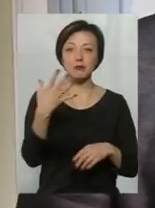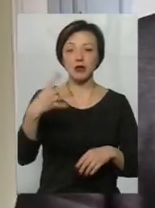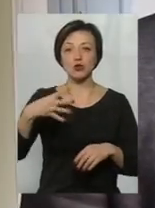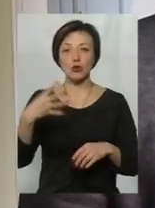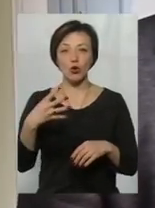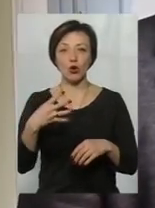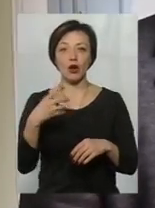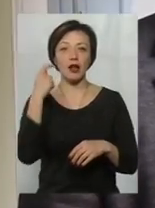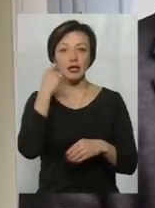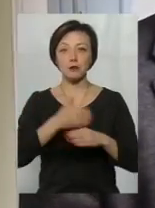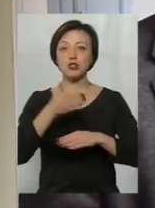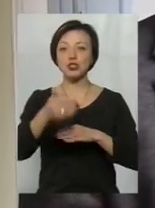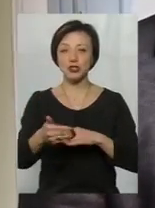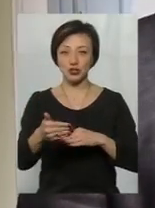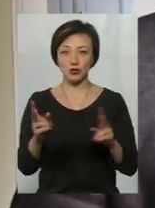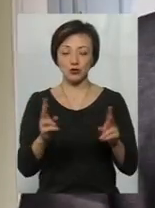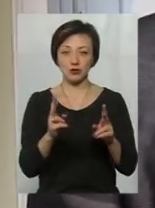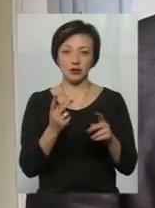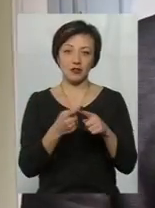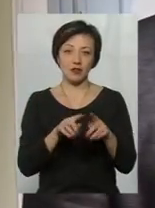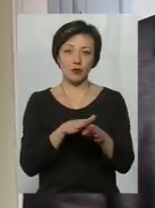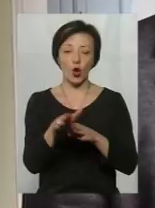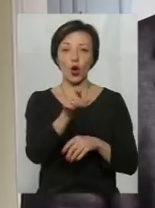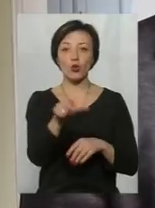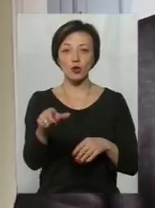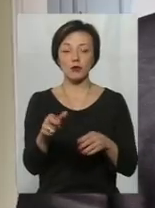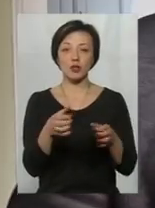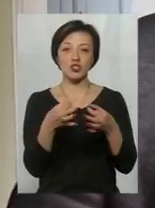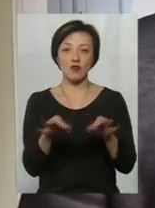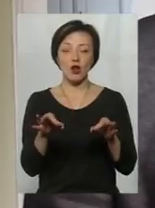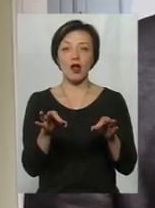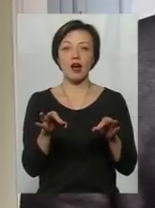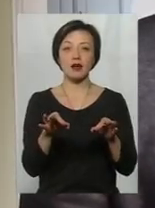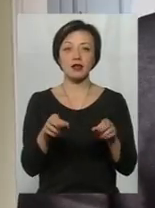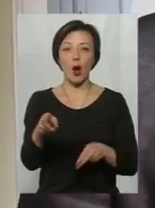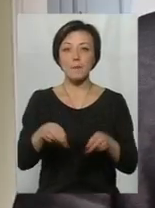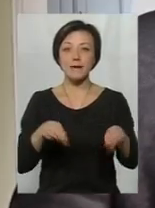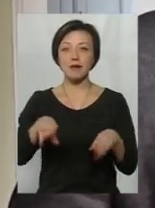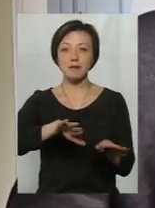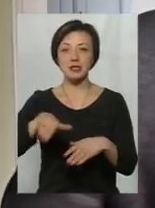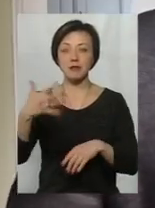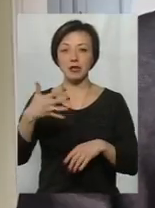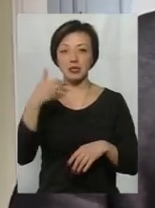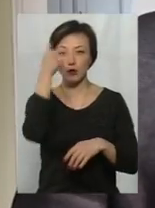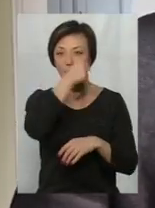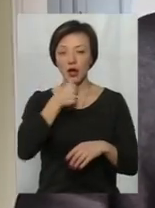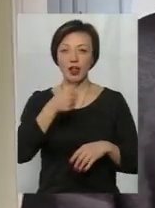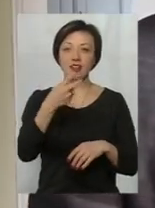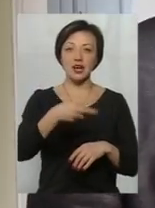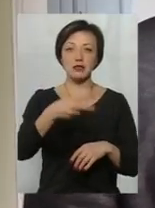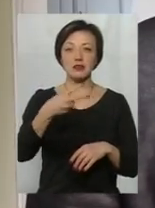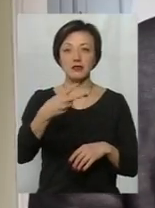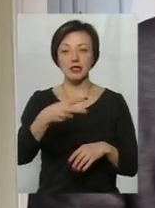відбувається набагато пізніше. Людям дозволяється оперувати, до прикладу, після 50-50 років, після 20-25